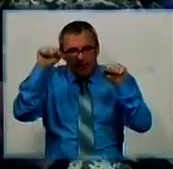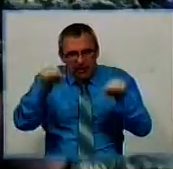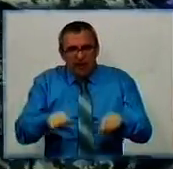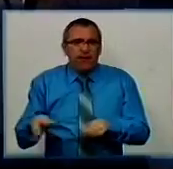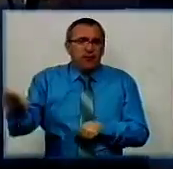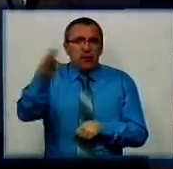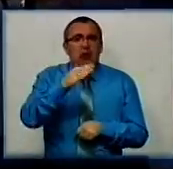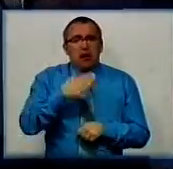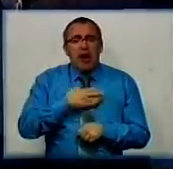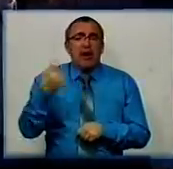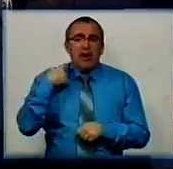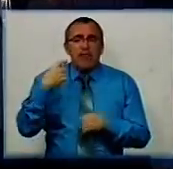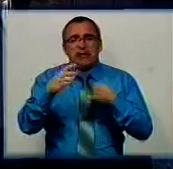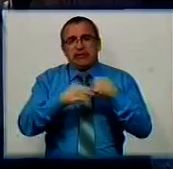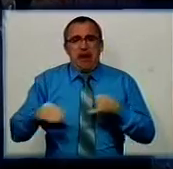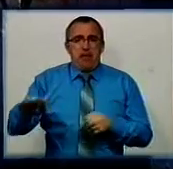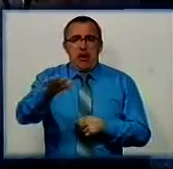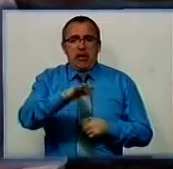усій нашій кіровоградській землі.